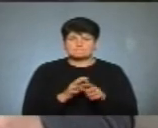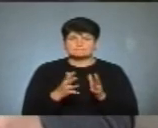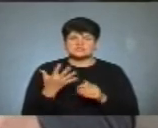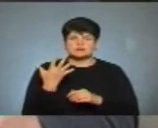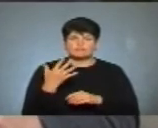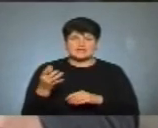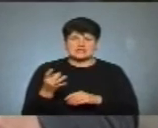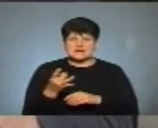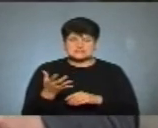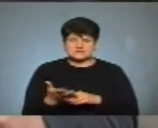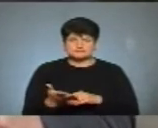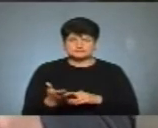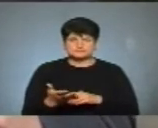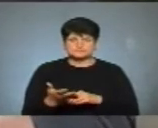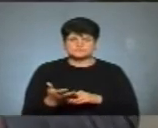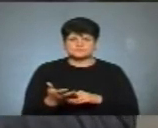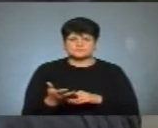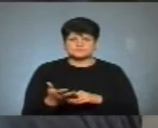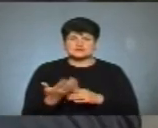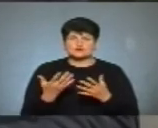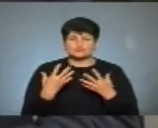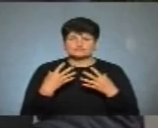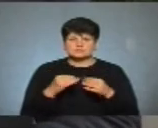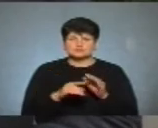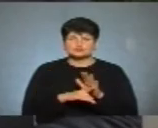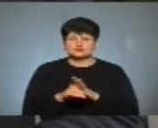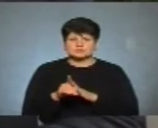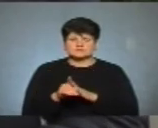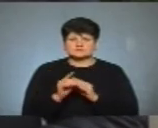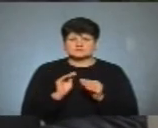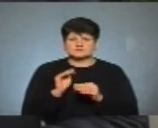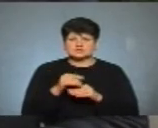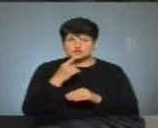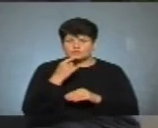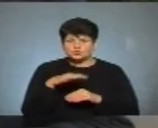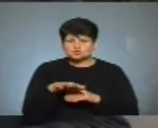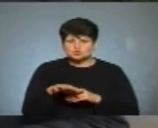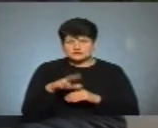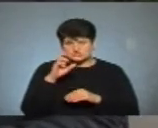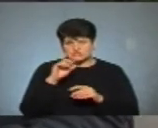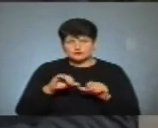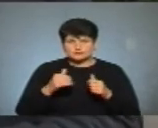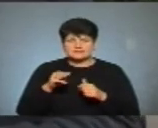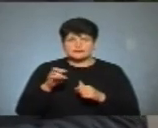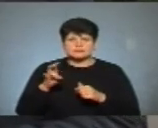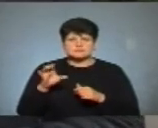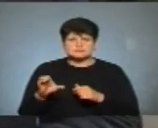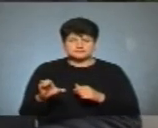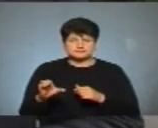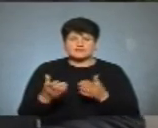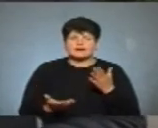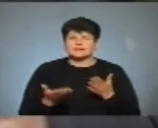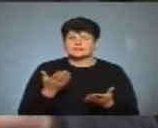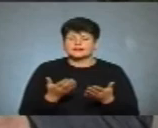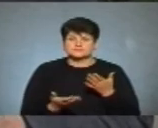'ять, в п'ять разів, за яку вже починають, скажімо, виставляти червону зону державна комісія степ ТНС. Але